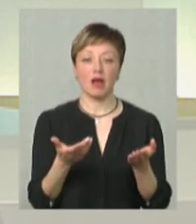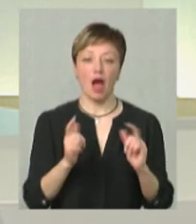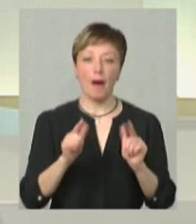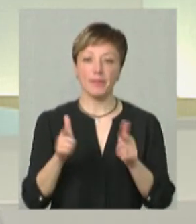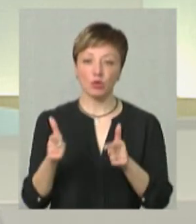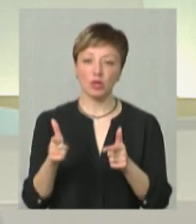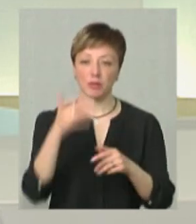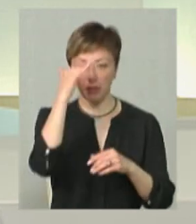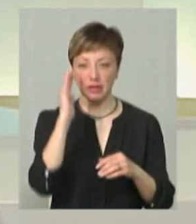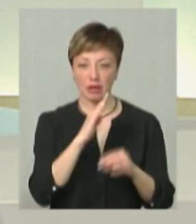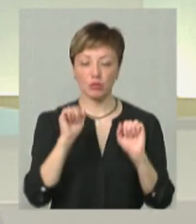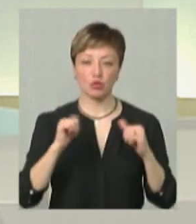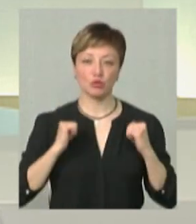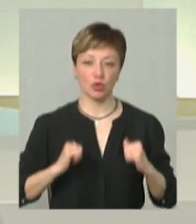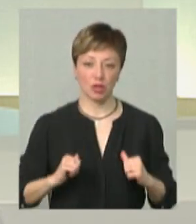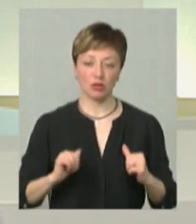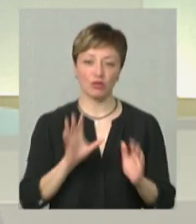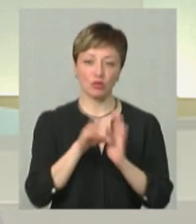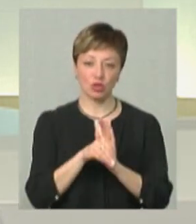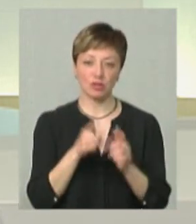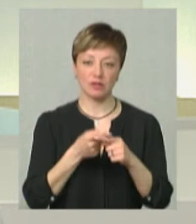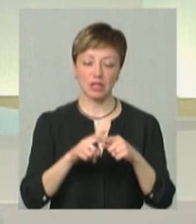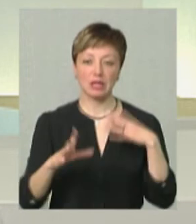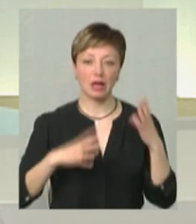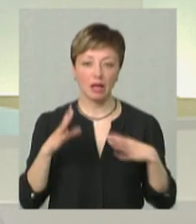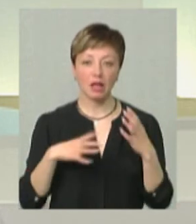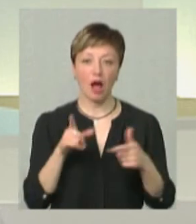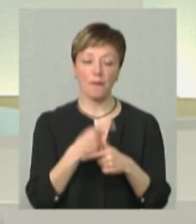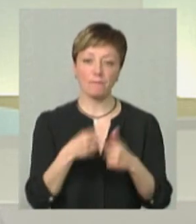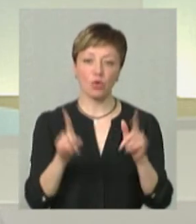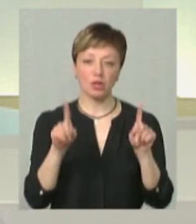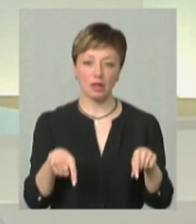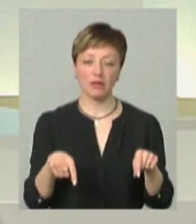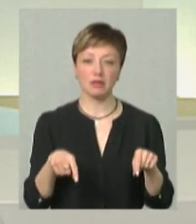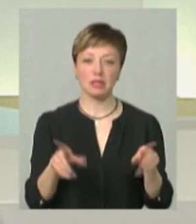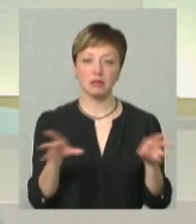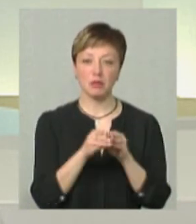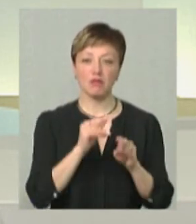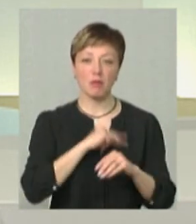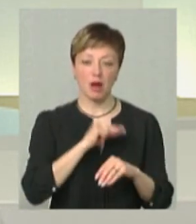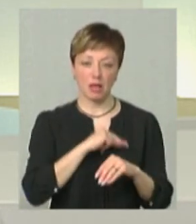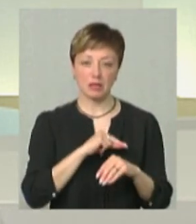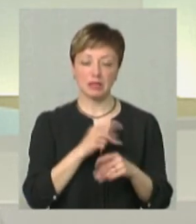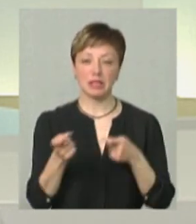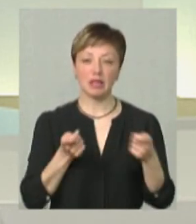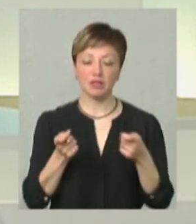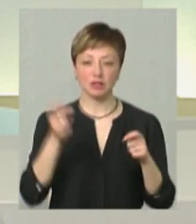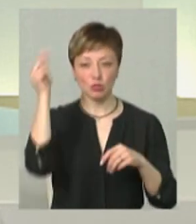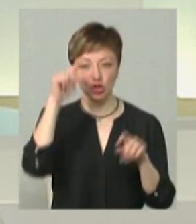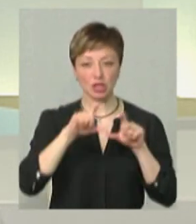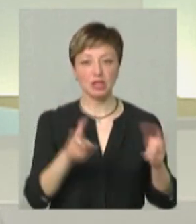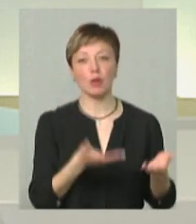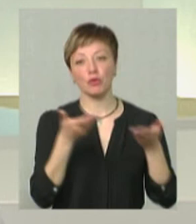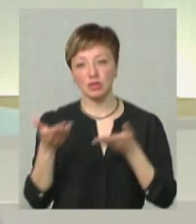абітурієнти, їхні батьки можуть спокійно включитися в цей тренінг, або навіть співпраці з керівництвом шкіл,